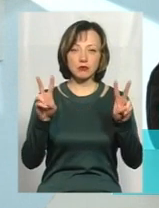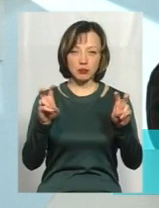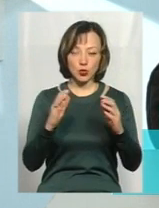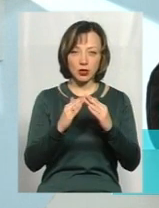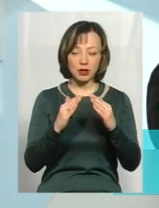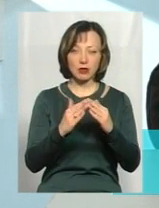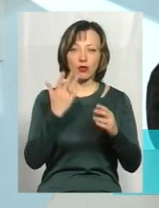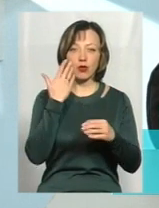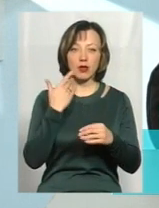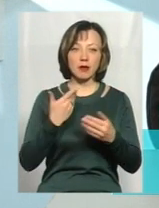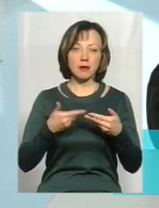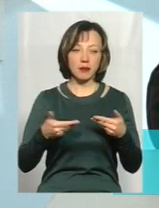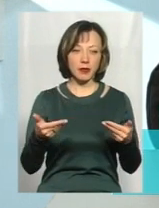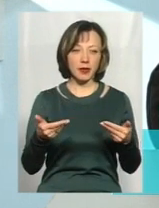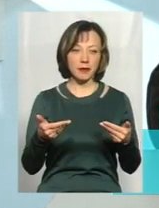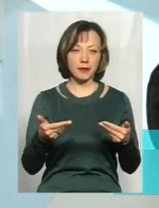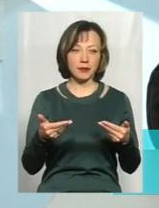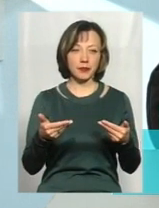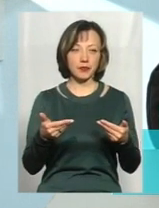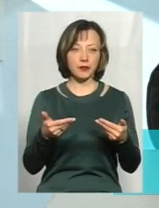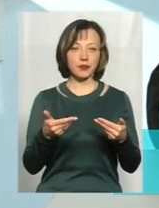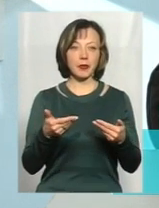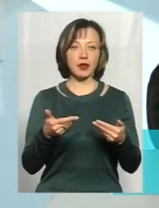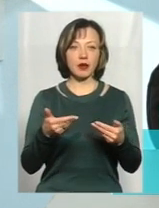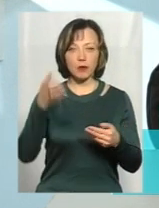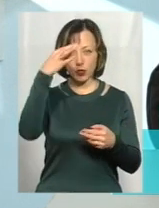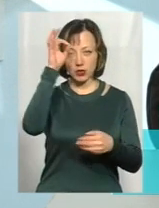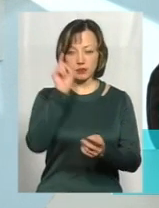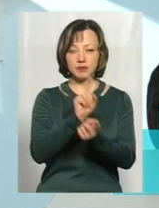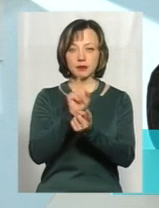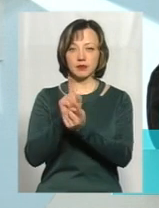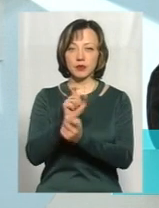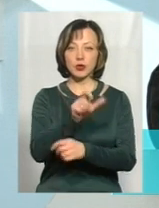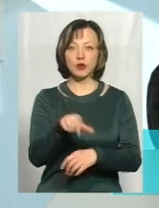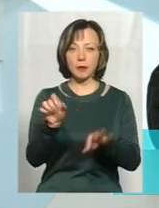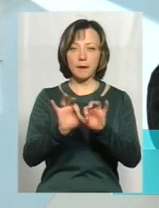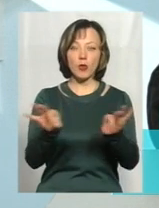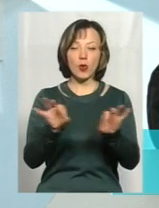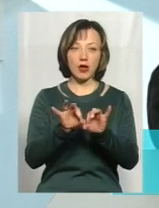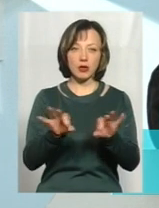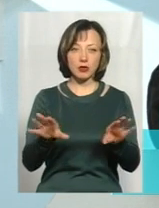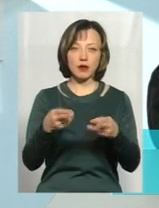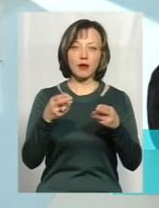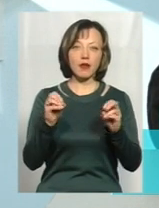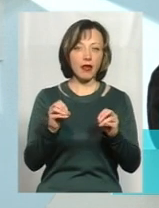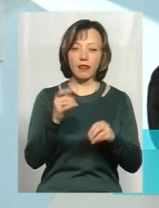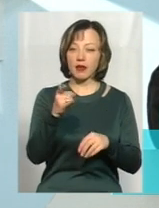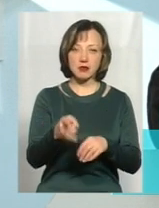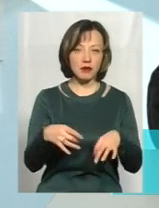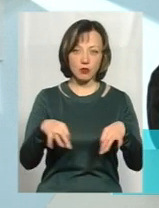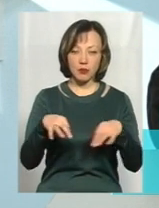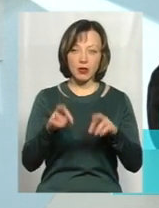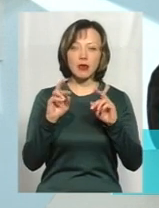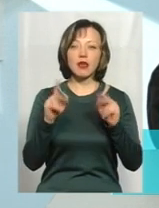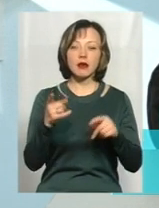йдемо поліцейськи до мешканців місцевих, пояснюємо, де не ставити автомобіль,